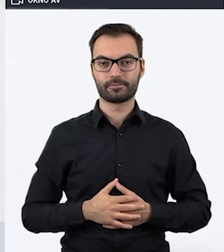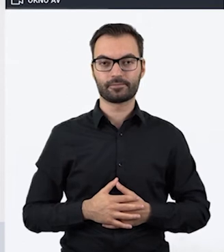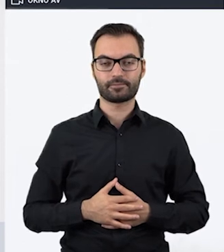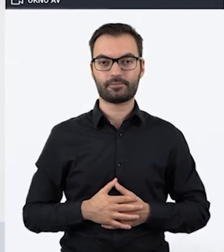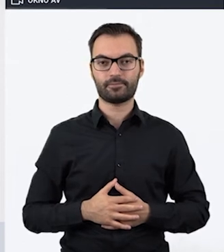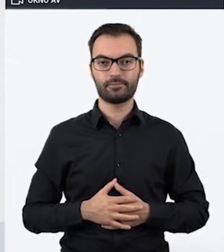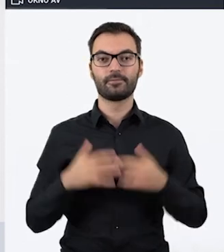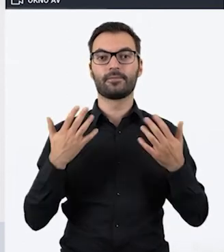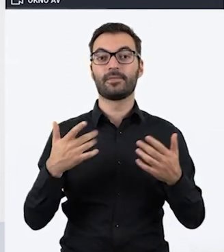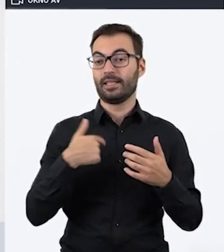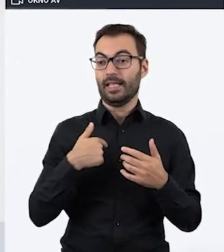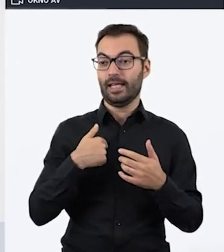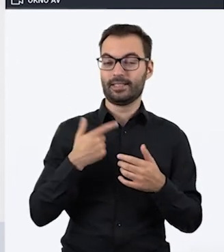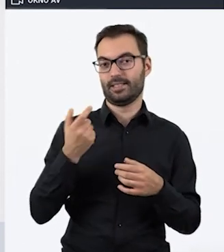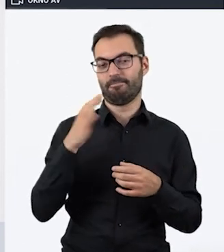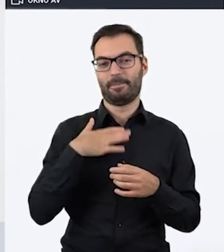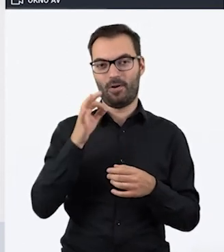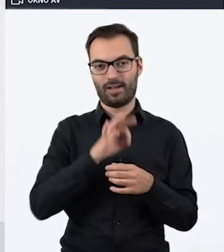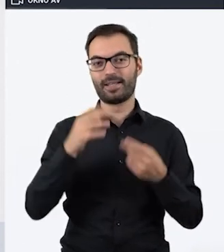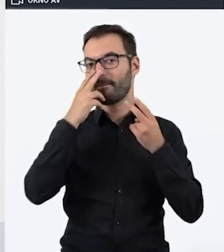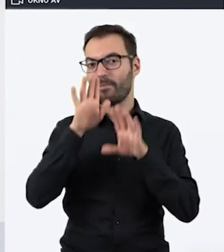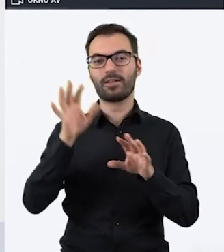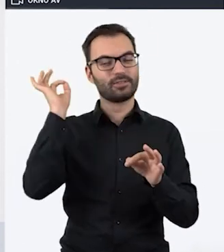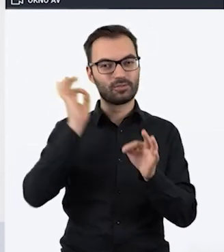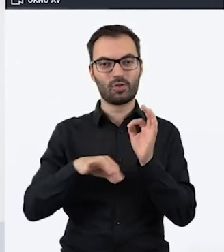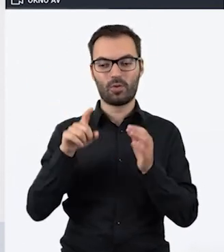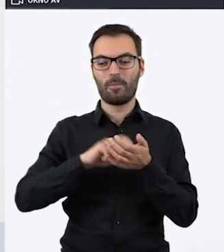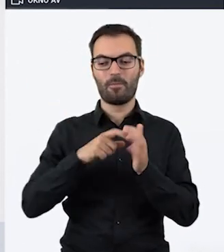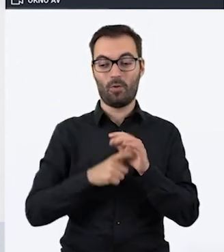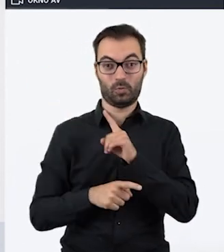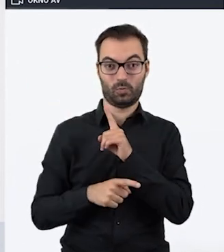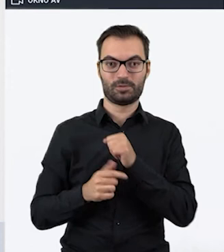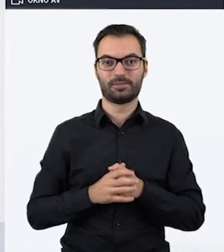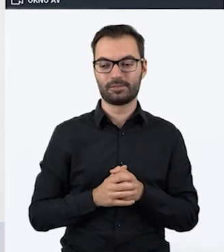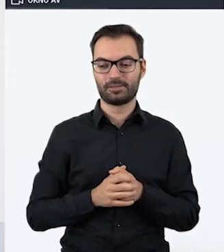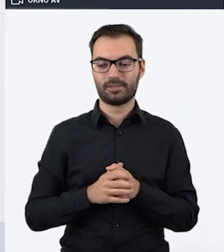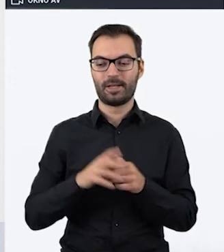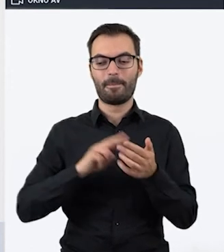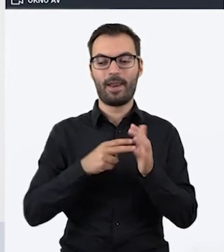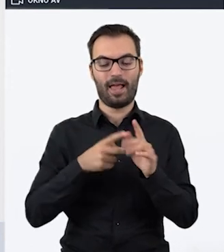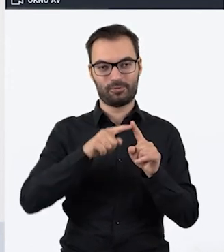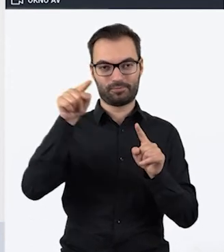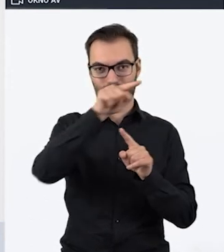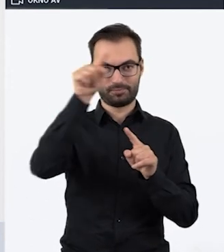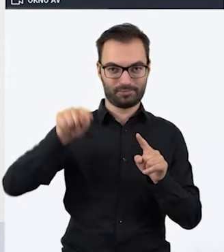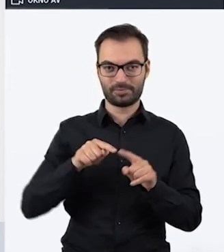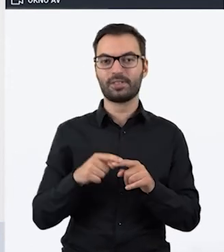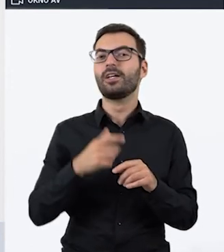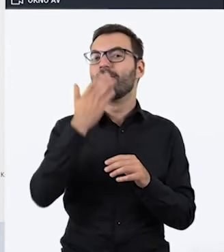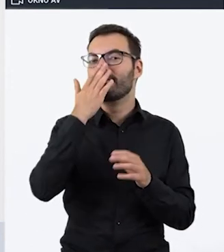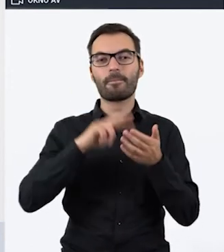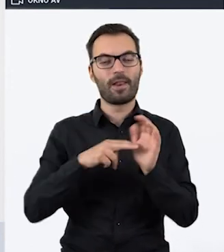I ja będę miał okazję za chwilkę Państwu pokazać dokładnie ten Escape Room, który tutaj jest zaplanowany i na czym takie